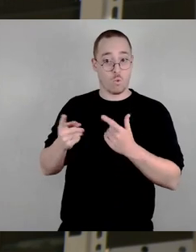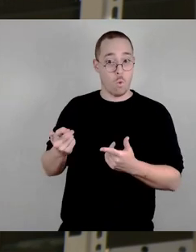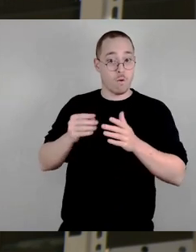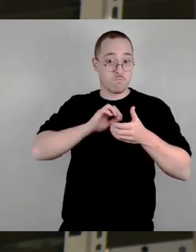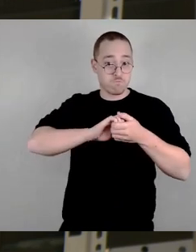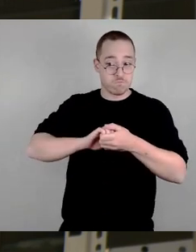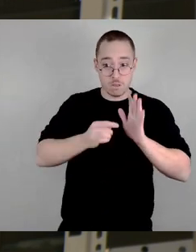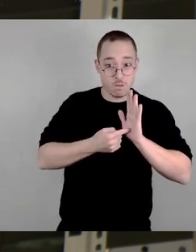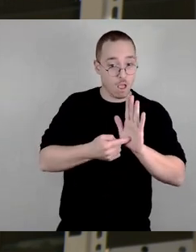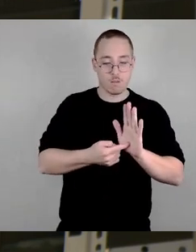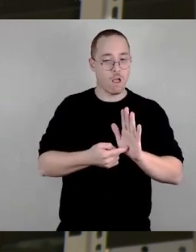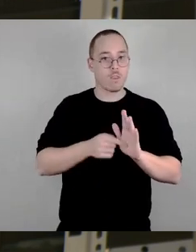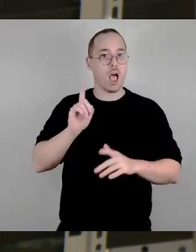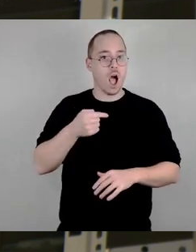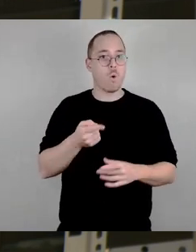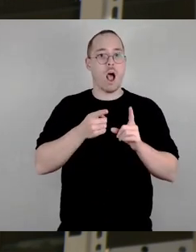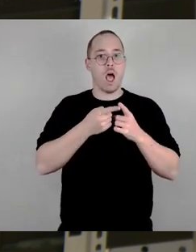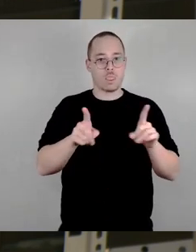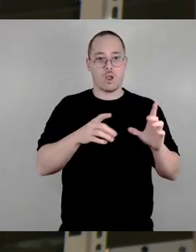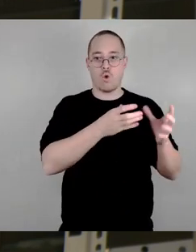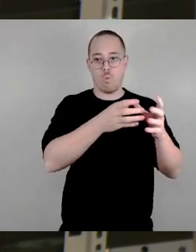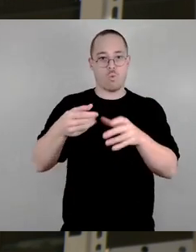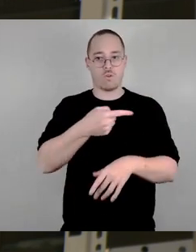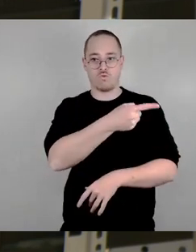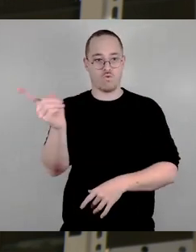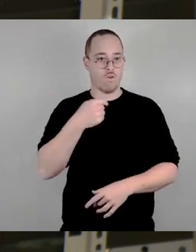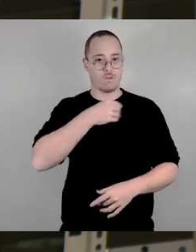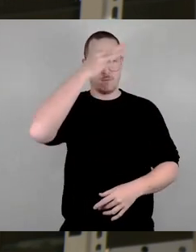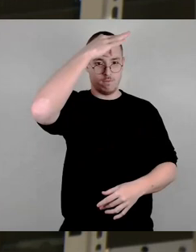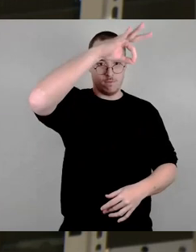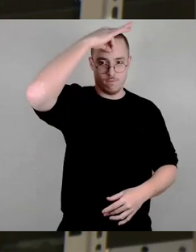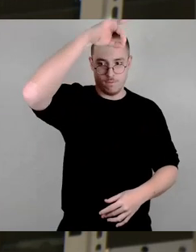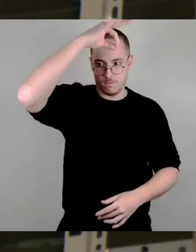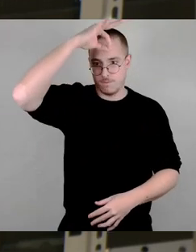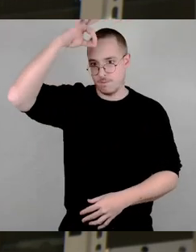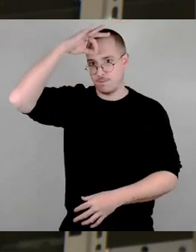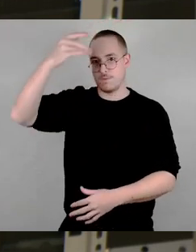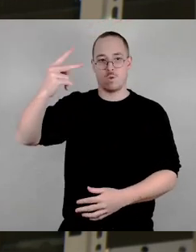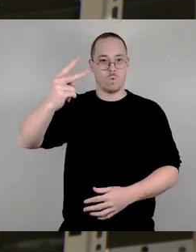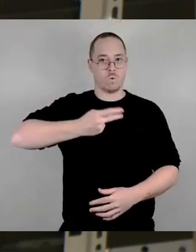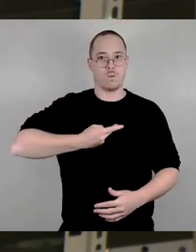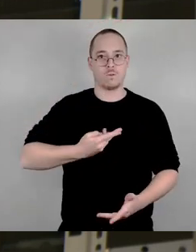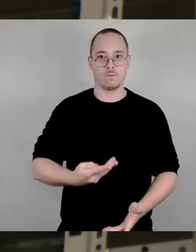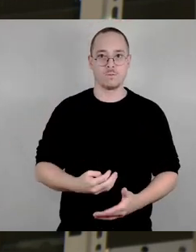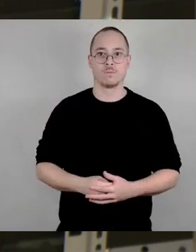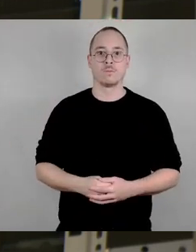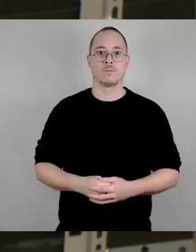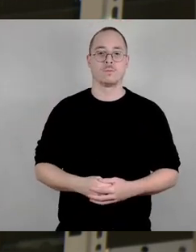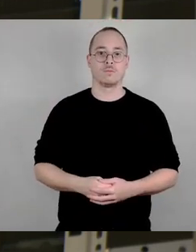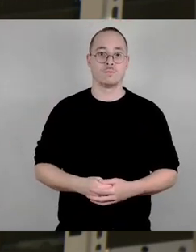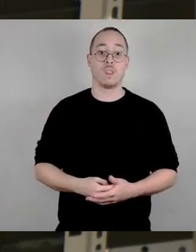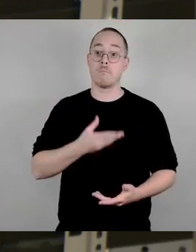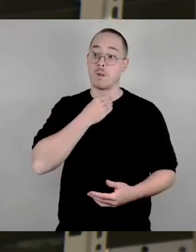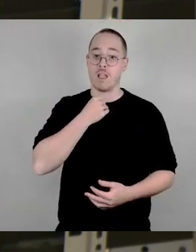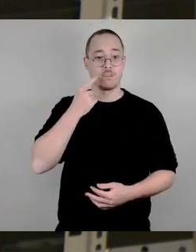Die damit verbundenen Herausforderungen sind in allen Bereichen ohne Frage größer geworden. Dessen ist Frau Nicole sich